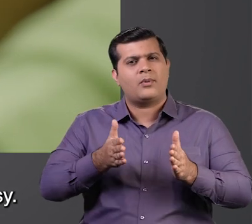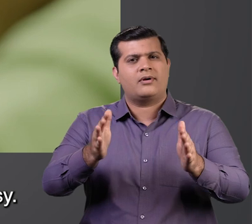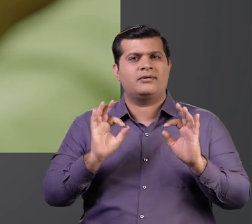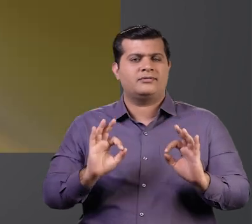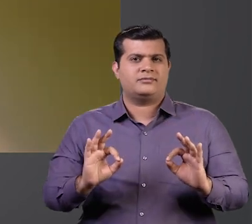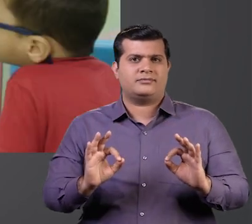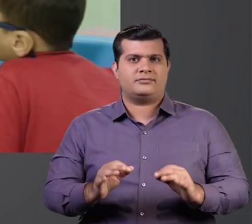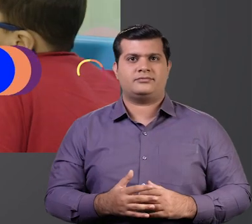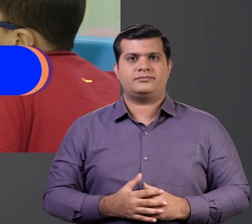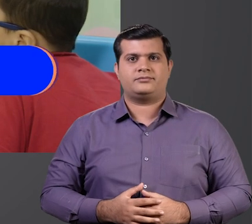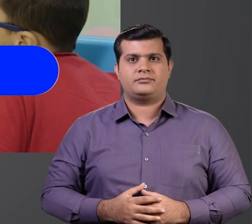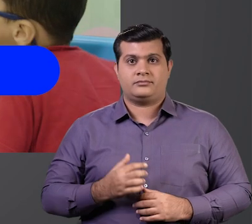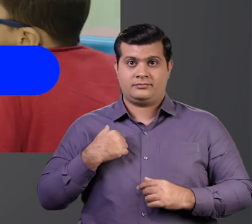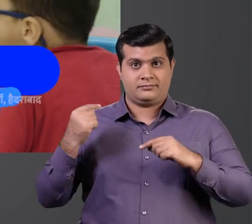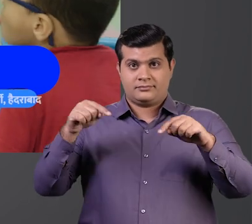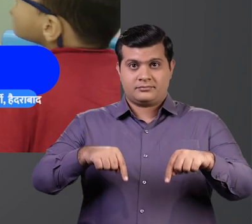हो जाता है